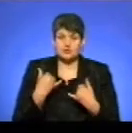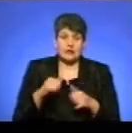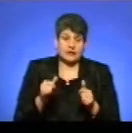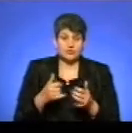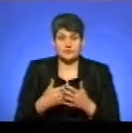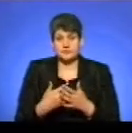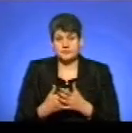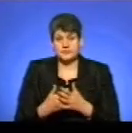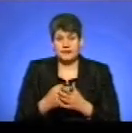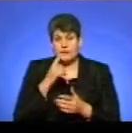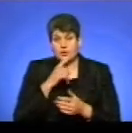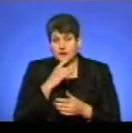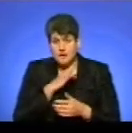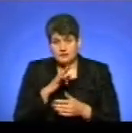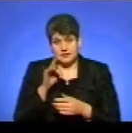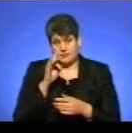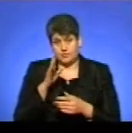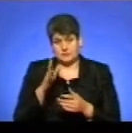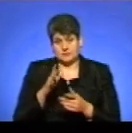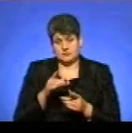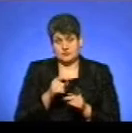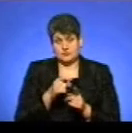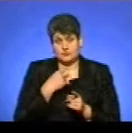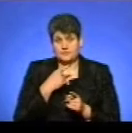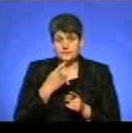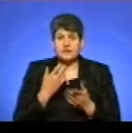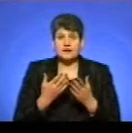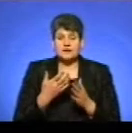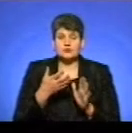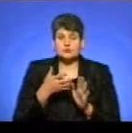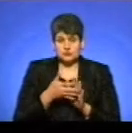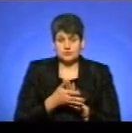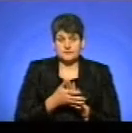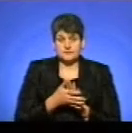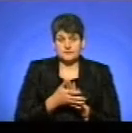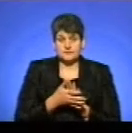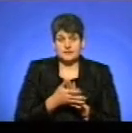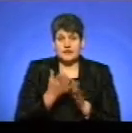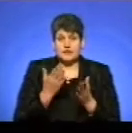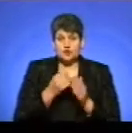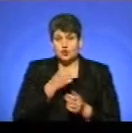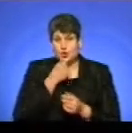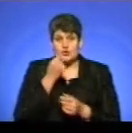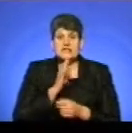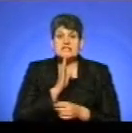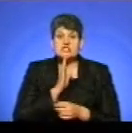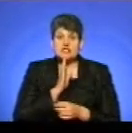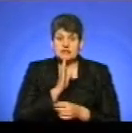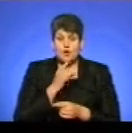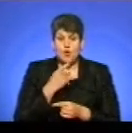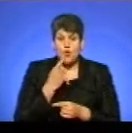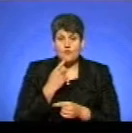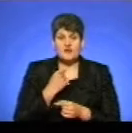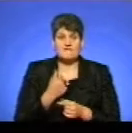непопулярно би це не звучало. Розумієте, тому що, якщо доросла жінка каже,